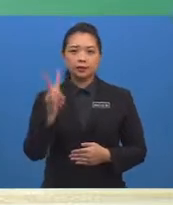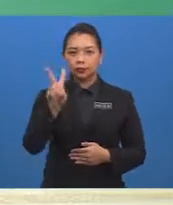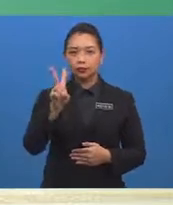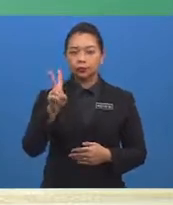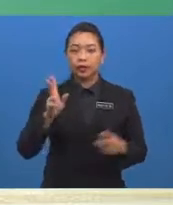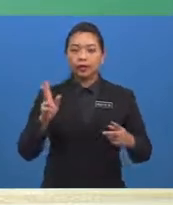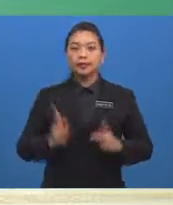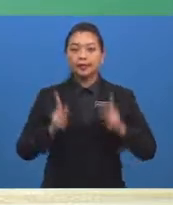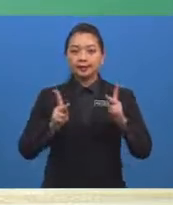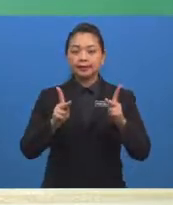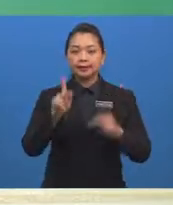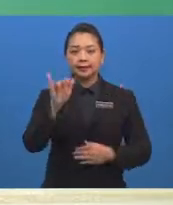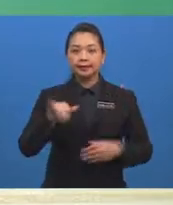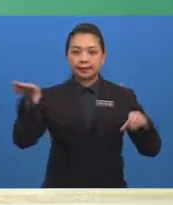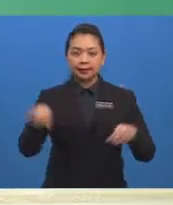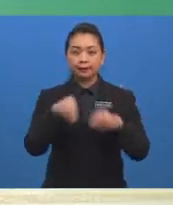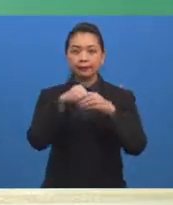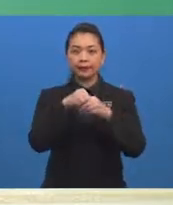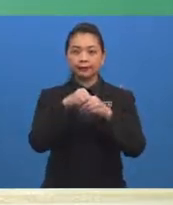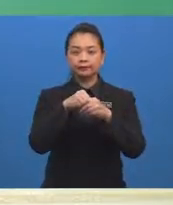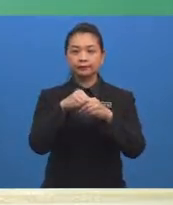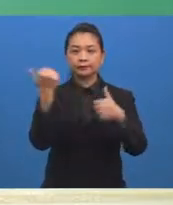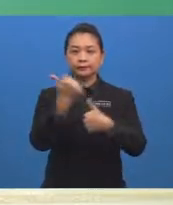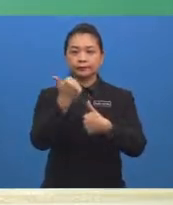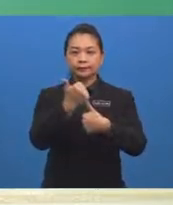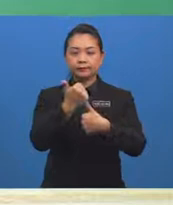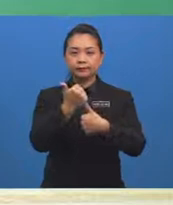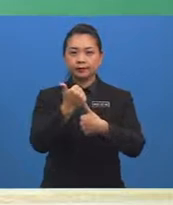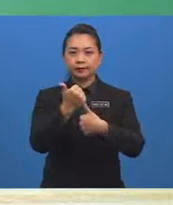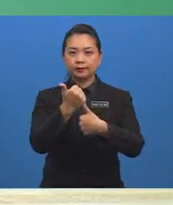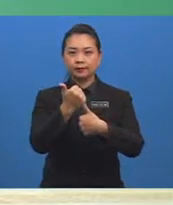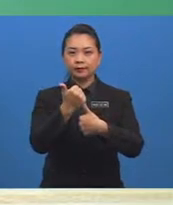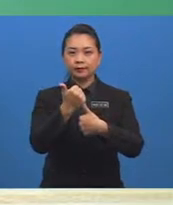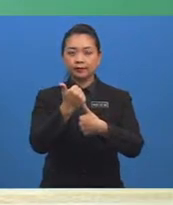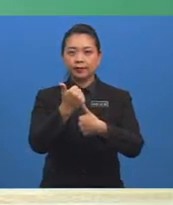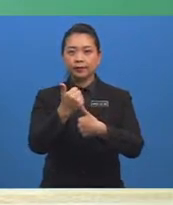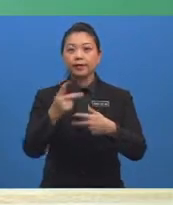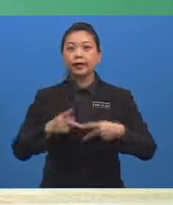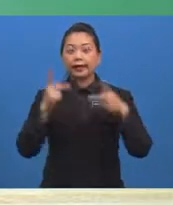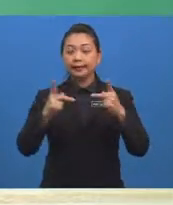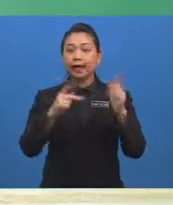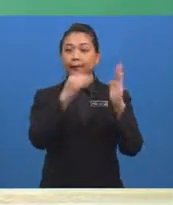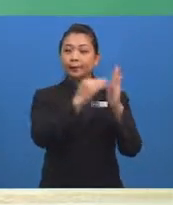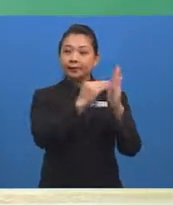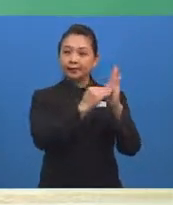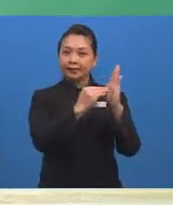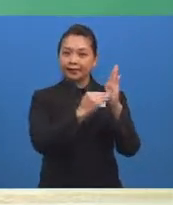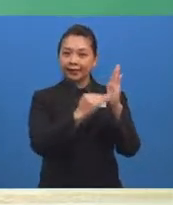kaedah yang terlibat iaitu yang pertama adalah kaedah penyenaraian